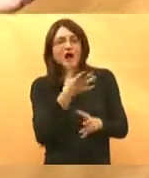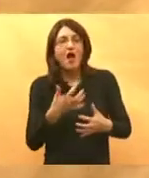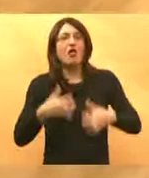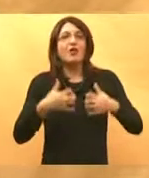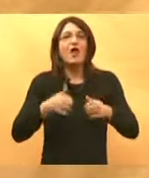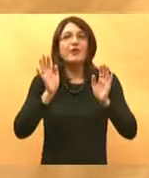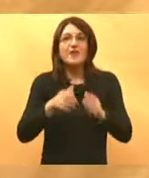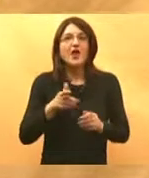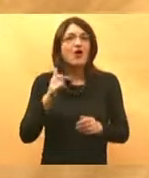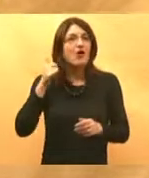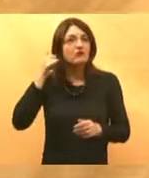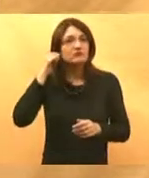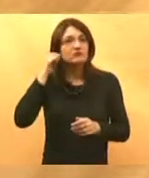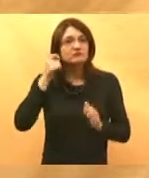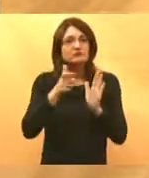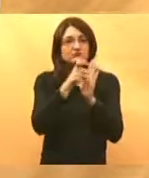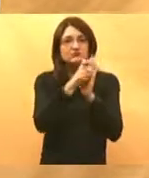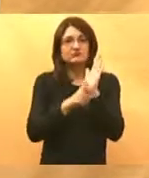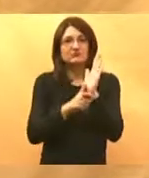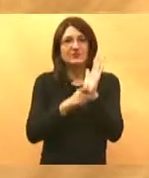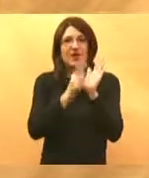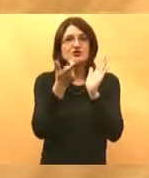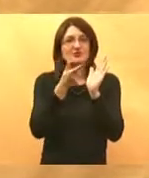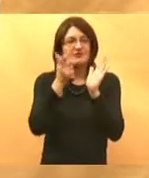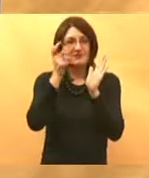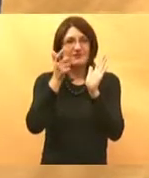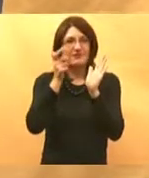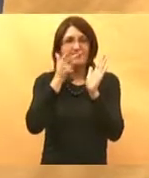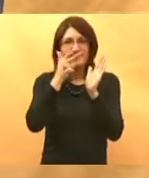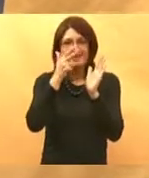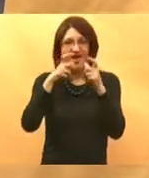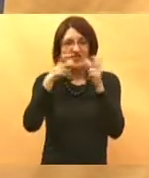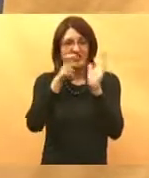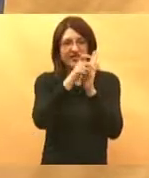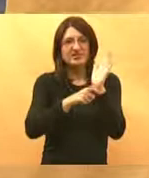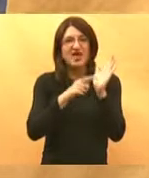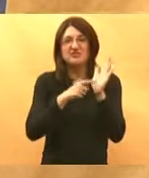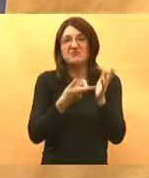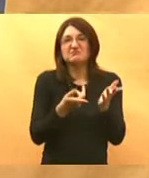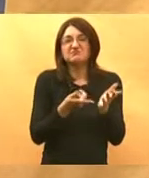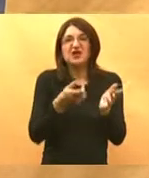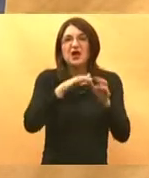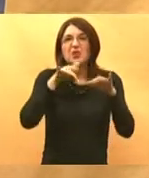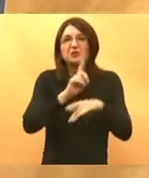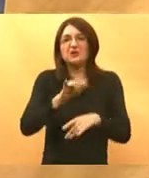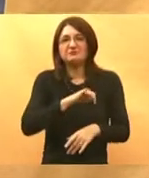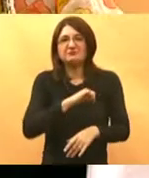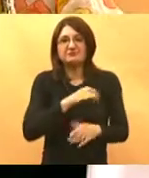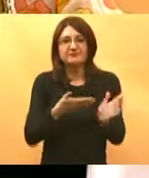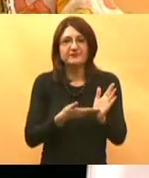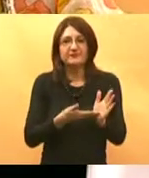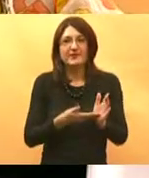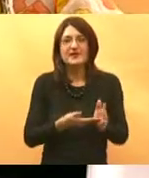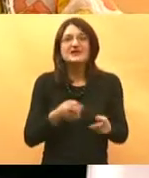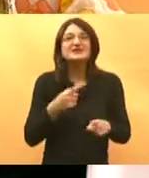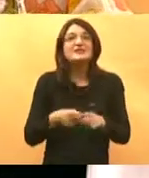samo prije španjolskih sapunica i da vidiš učinak će biti veliki zašto mi to nemam? Ja mi zato nemamo što je jako puno materializirano sve